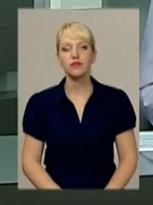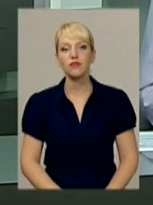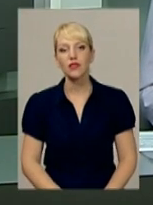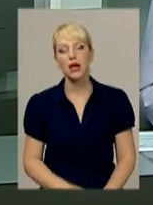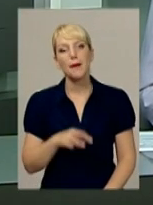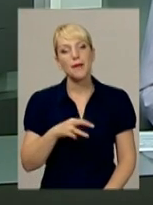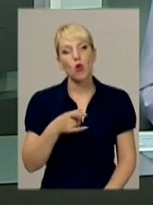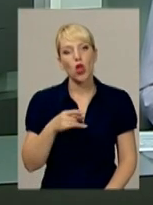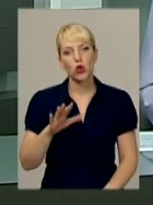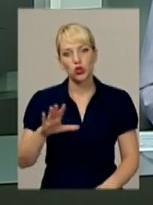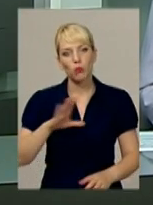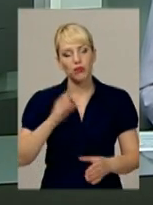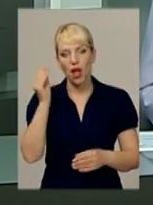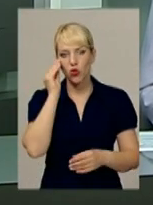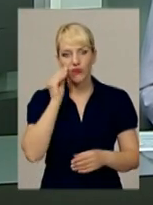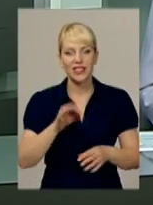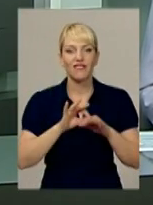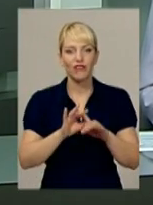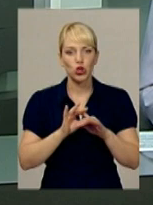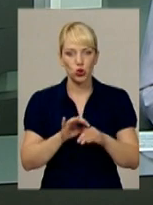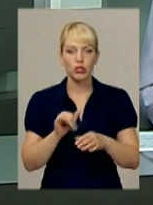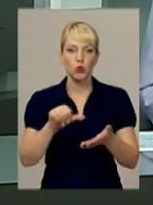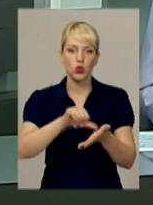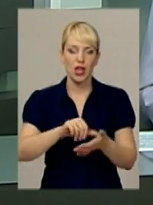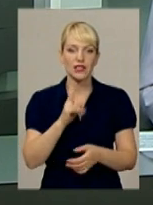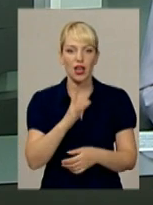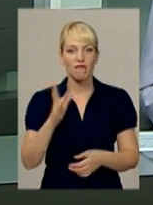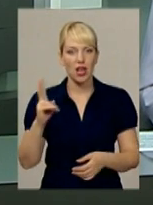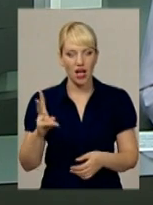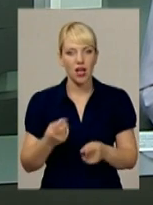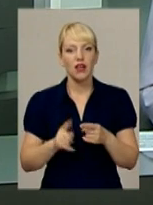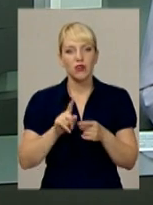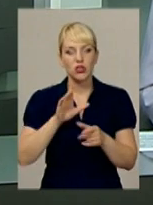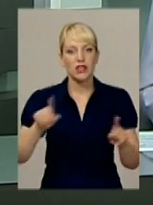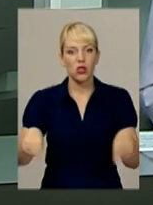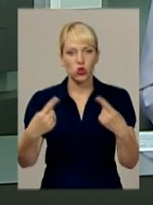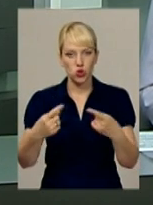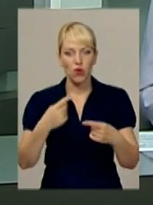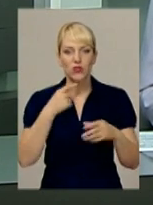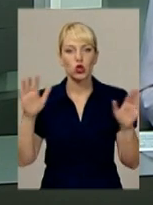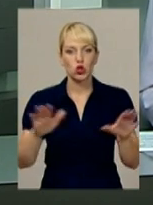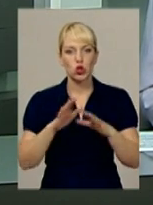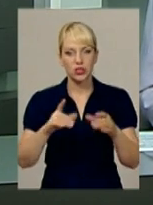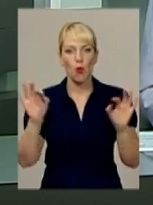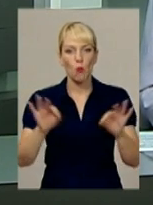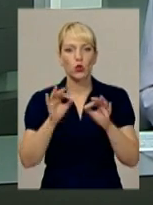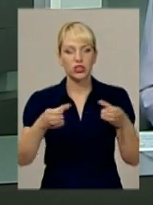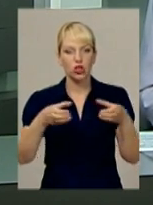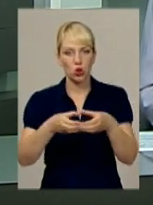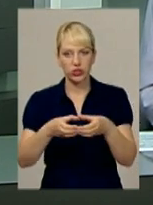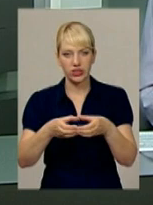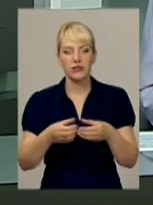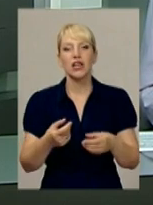Микола Гордійчук був ще й талановитим ведучим та учасником команди КВК. Він – засновник та соліст музичних гуртів «Своєрідне» та «Зе